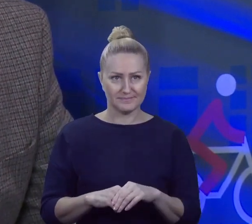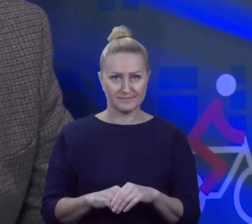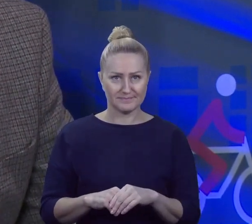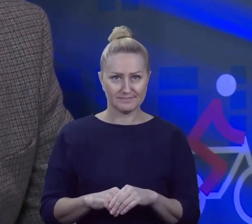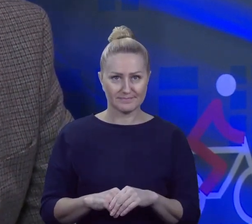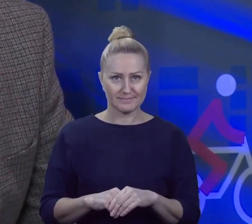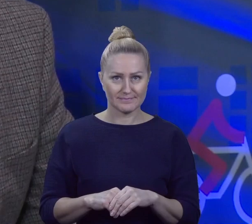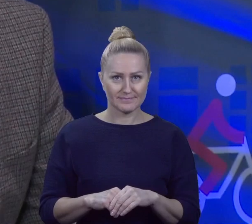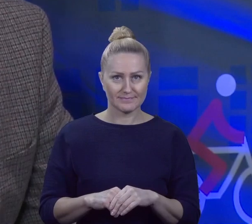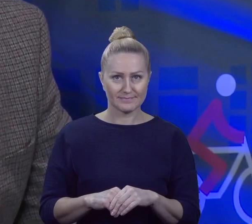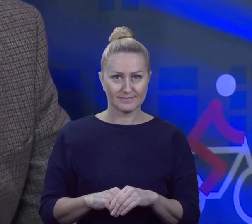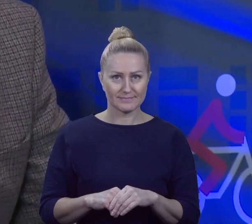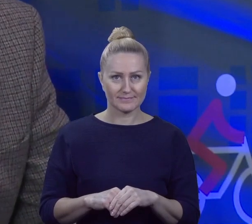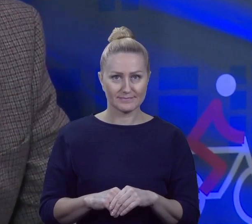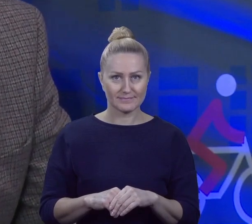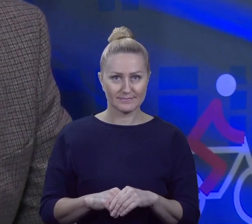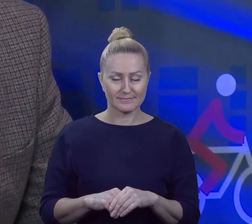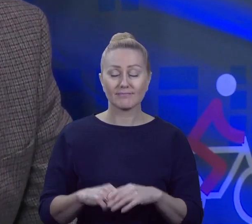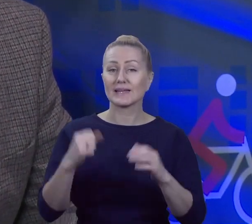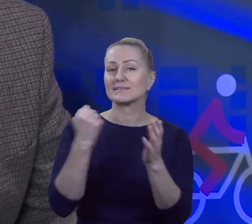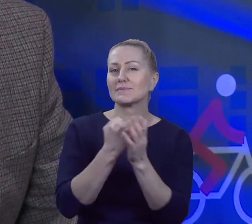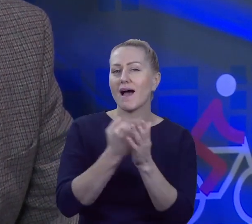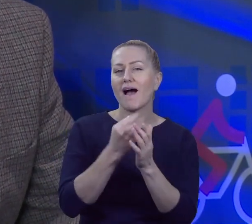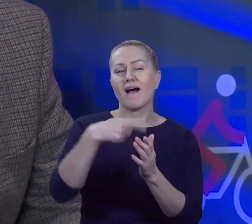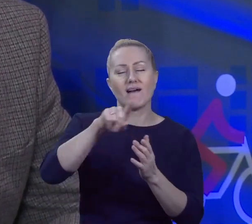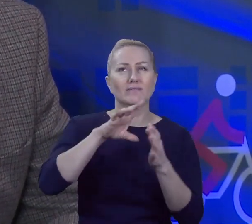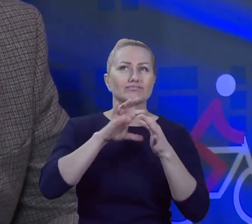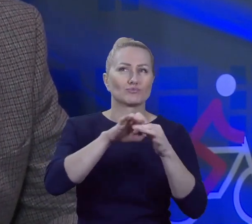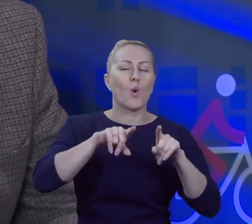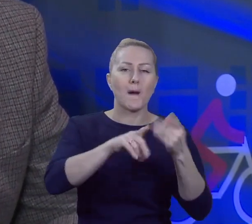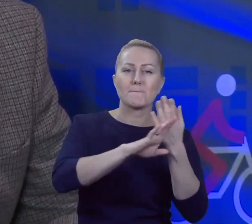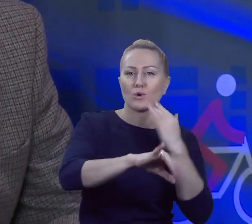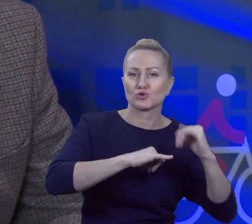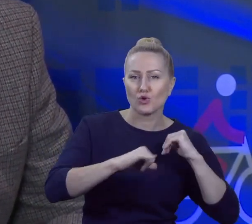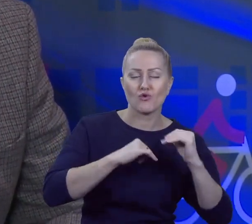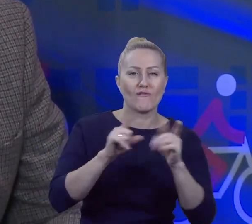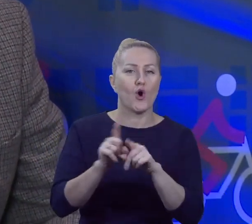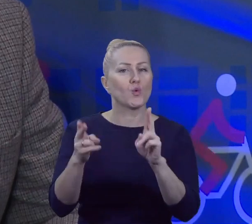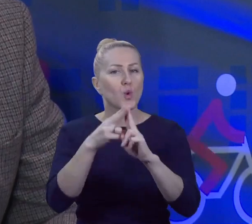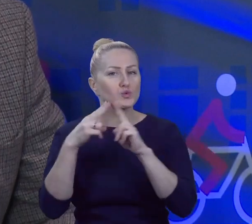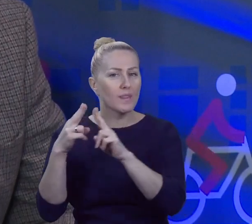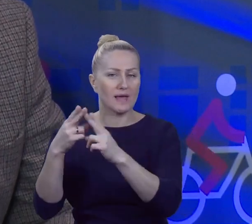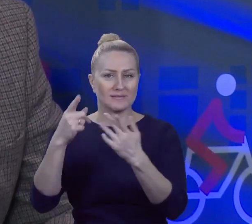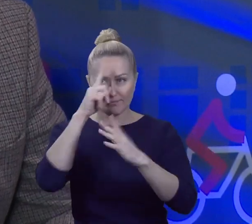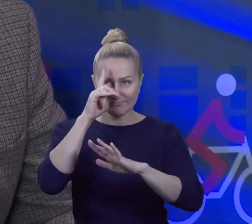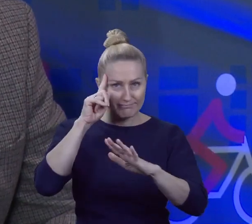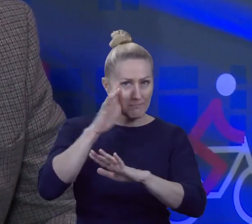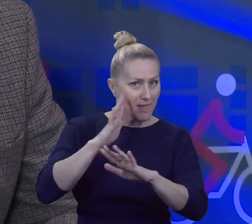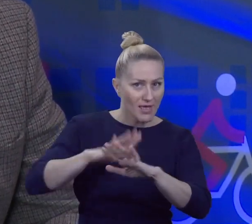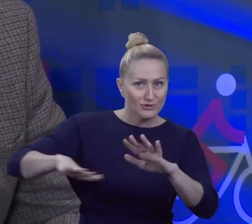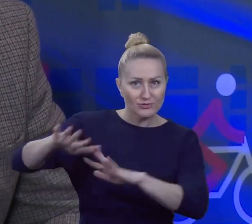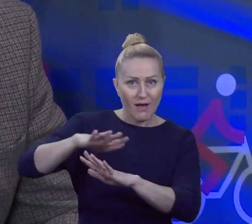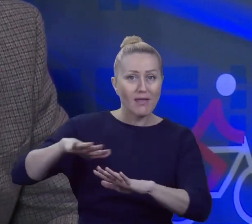związanych z organizacjami pozarządowymi, z konsultacjami z mieszkańcami, to musimy zrozumieć